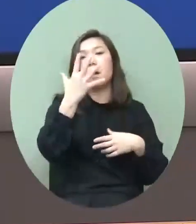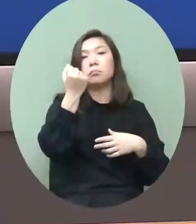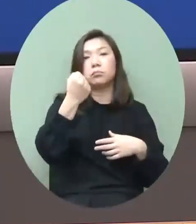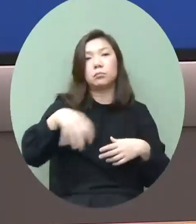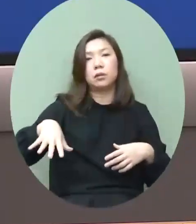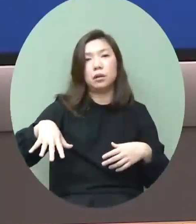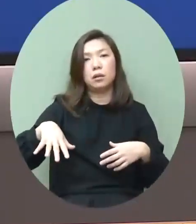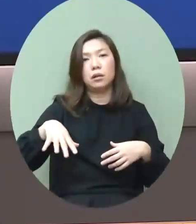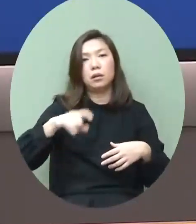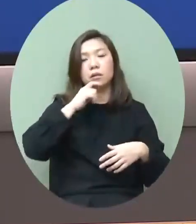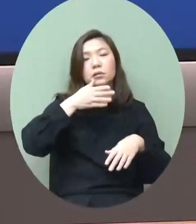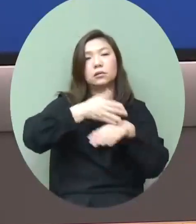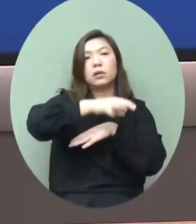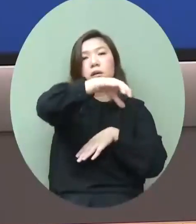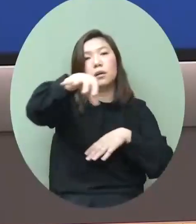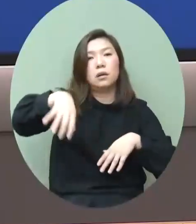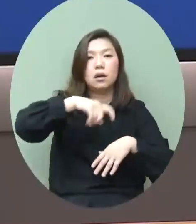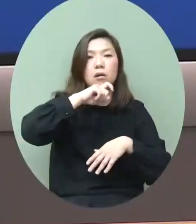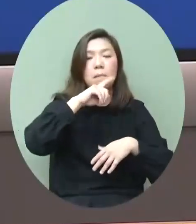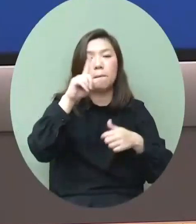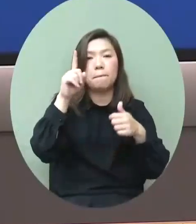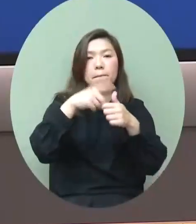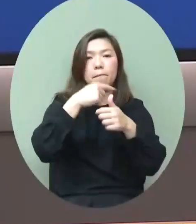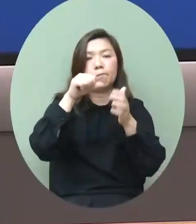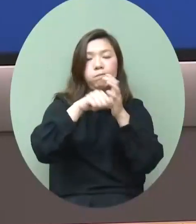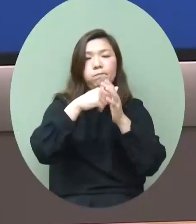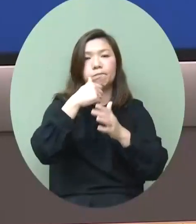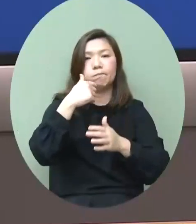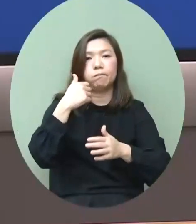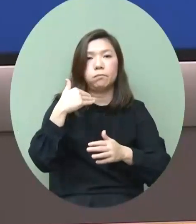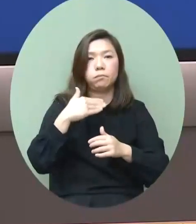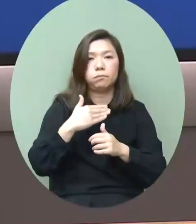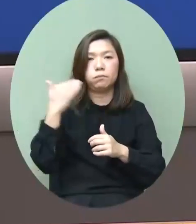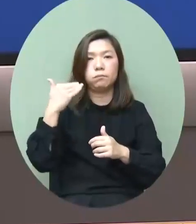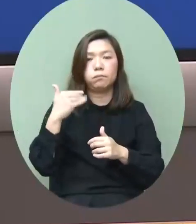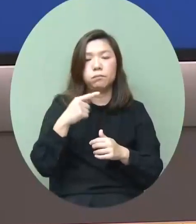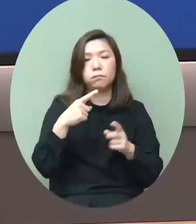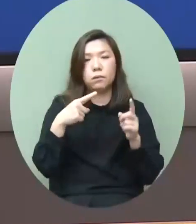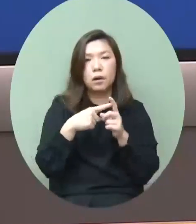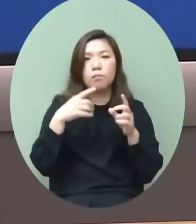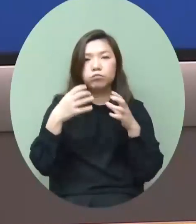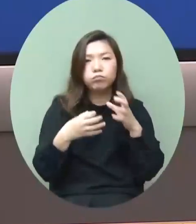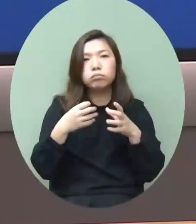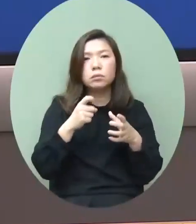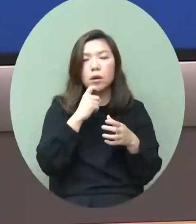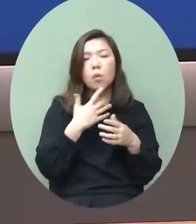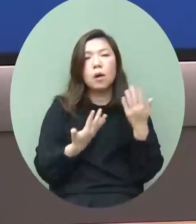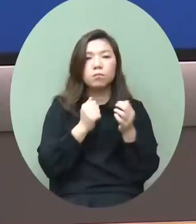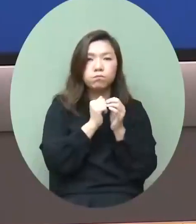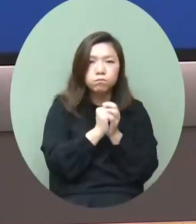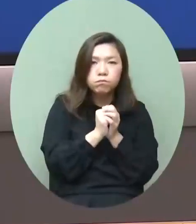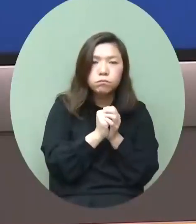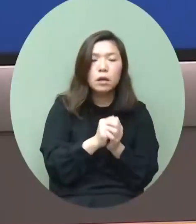多位社區的領袖宗教的領袖見面如果他們有什麼